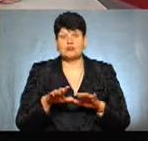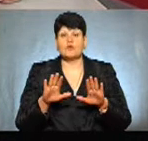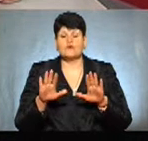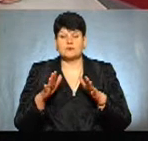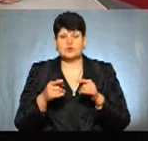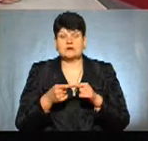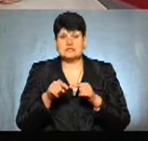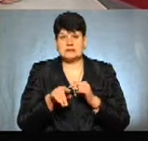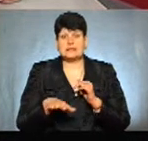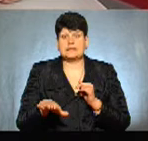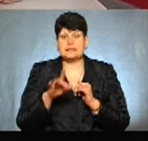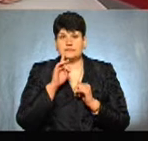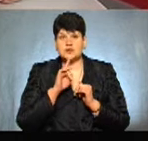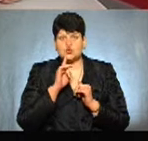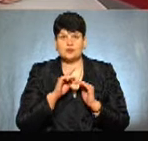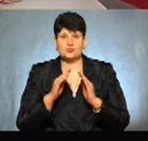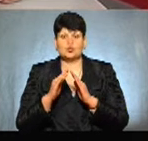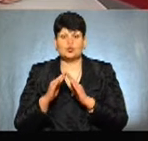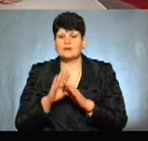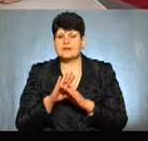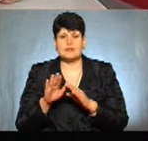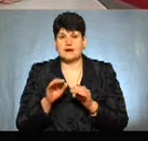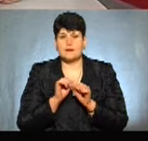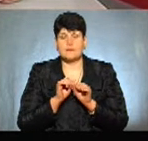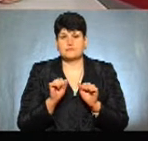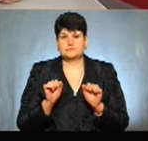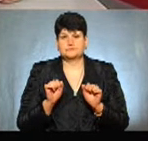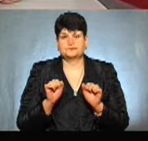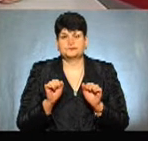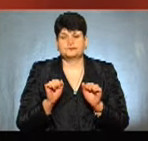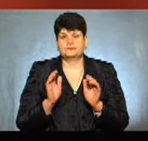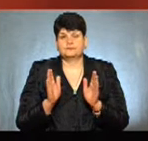зона, тимчасові споруди, вони не підлягають, так би сказати,